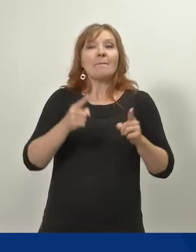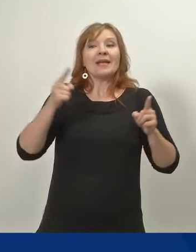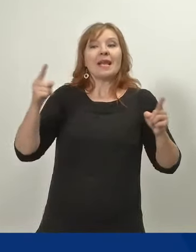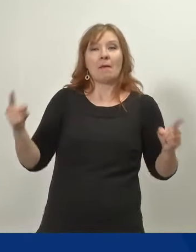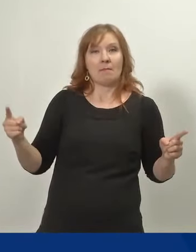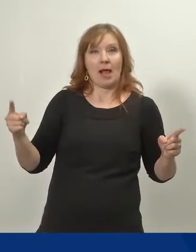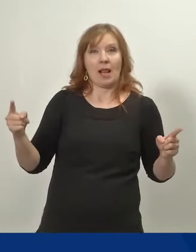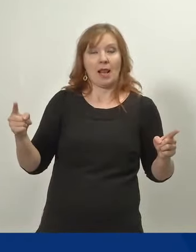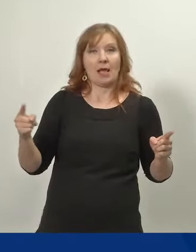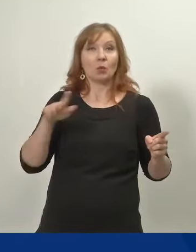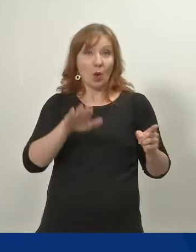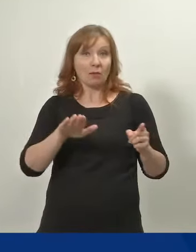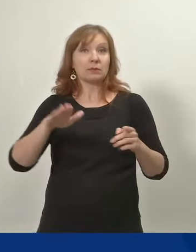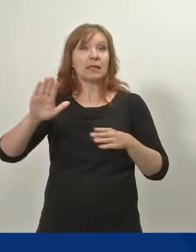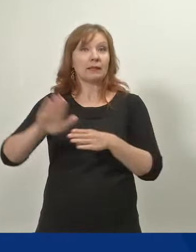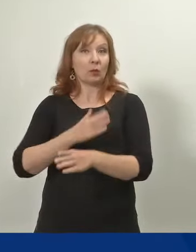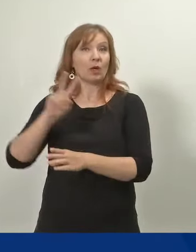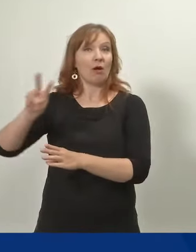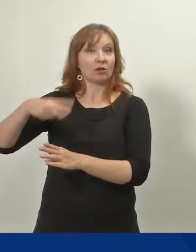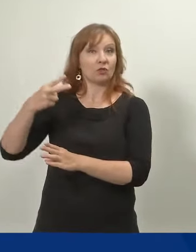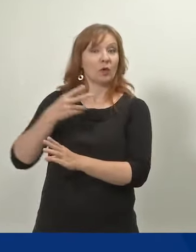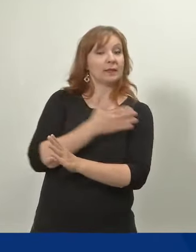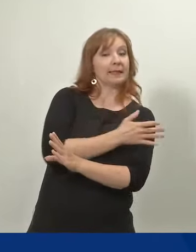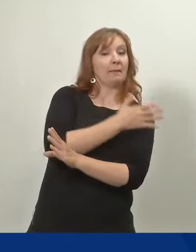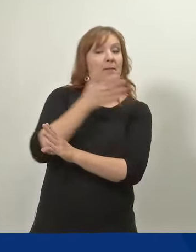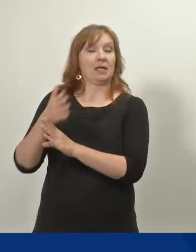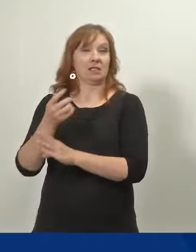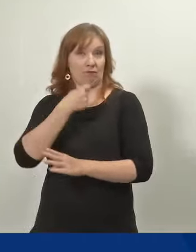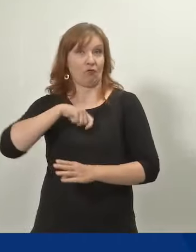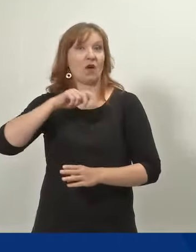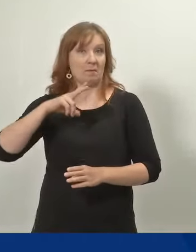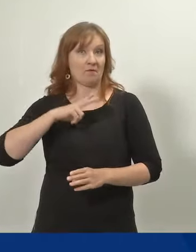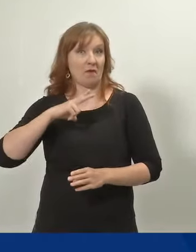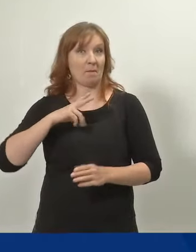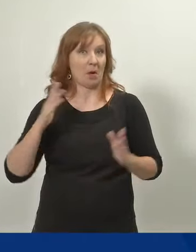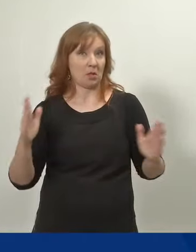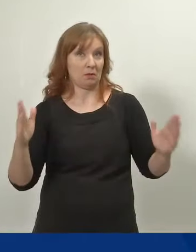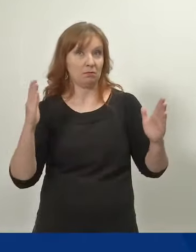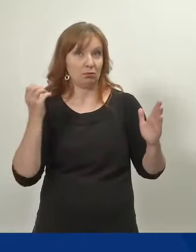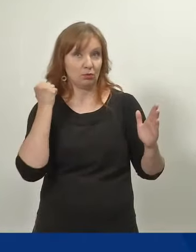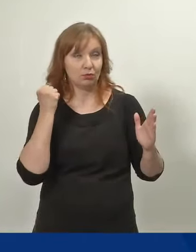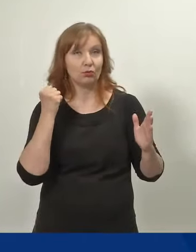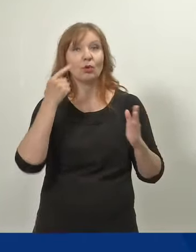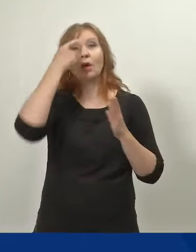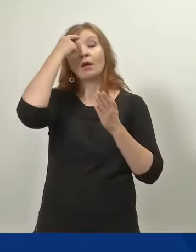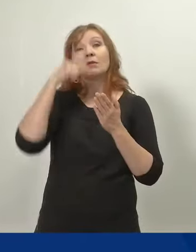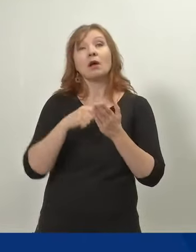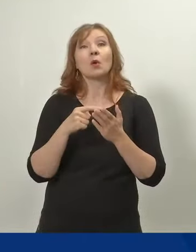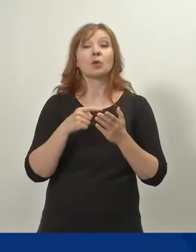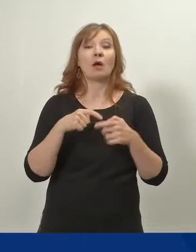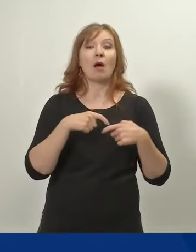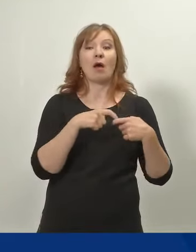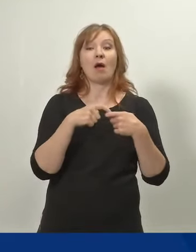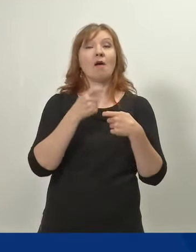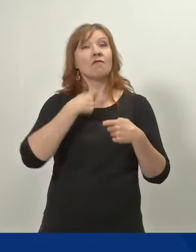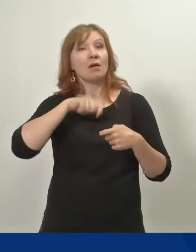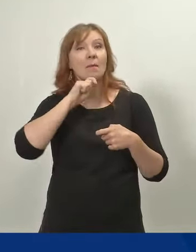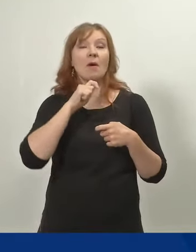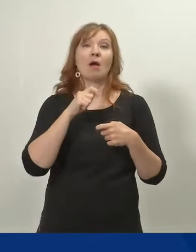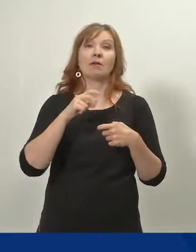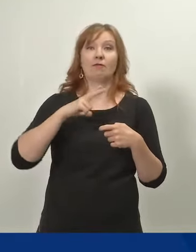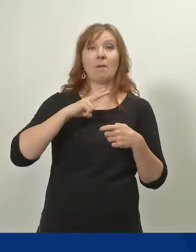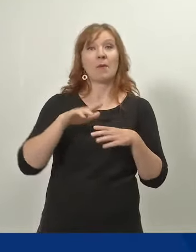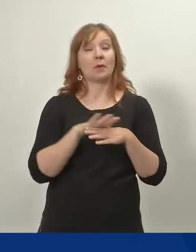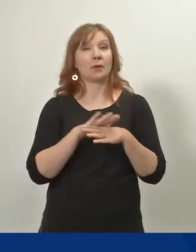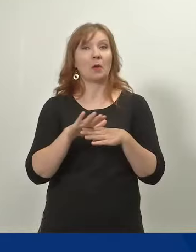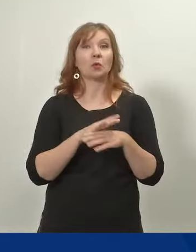täyttää kaksi vuotta. Tämä lisää perhevapaan käytön joustavuutta, ja on varmasti perheelle